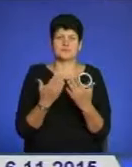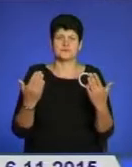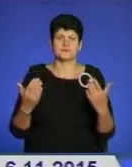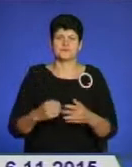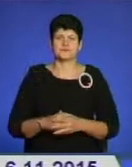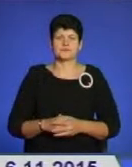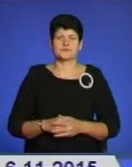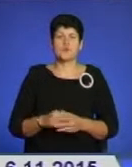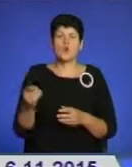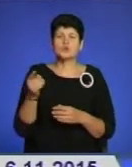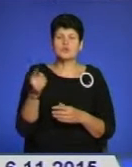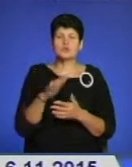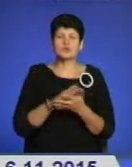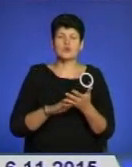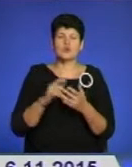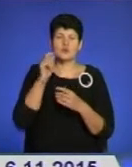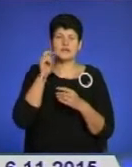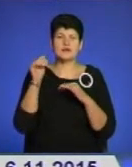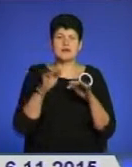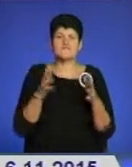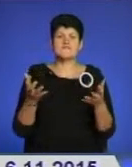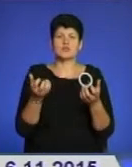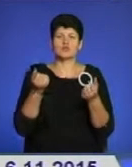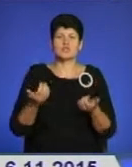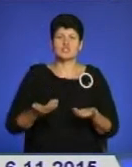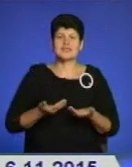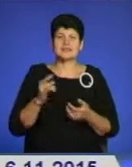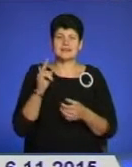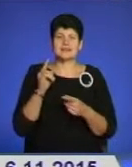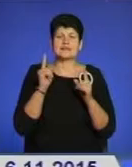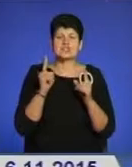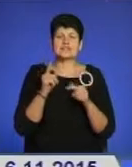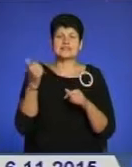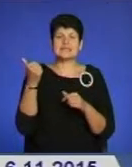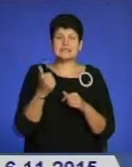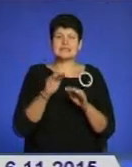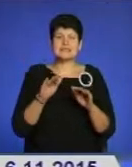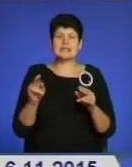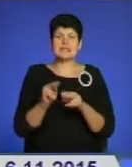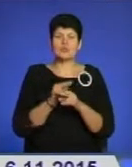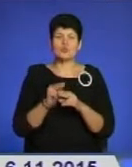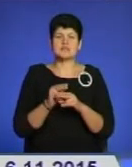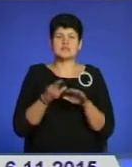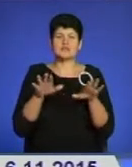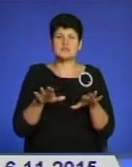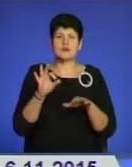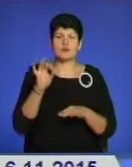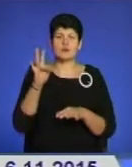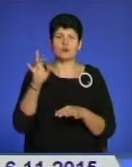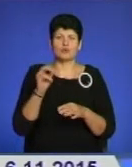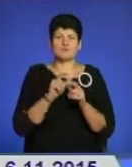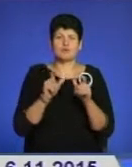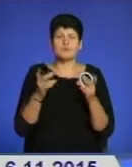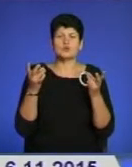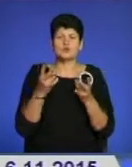У Тернополі триває всеукраїнська акція «Врятуй життя дитині». Лише за тиждень для дітей, що лікуються в місцевих онкологічних закладах і